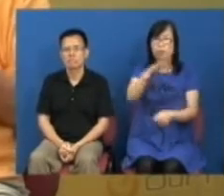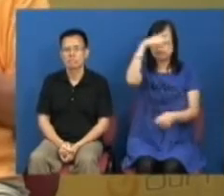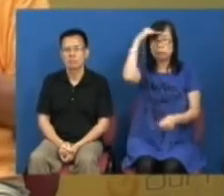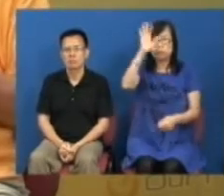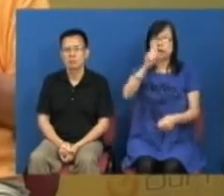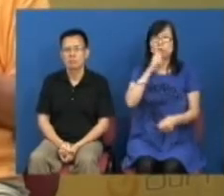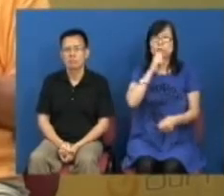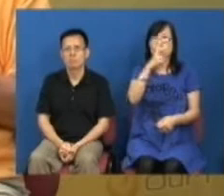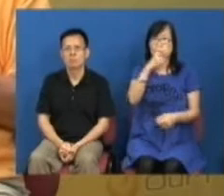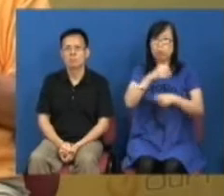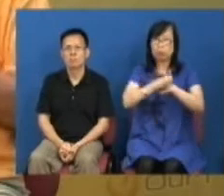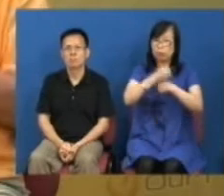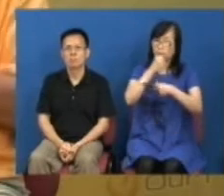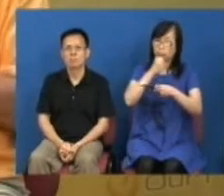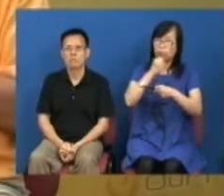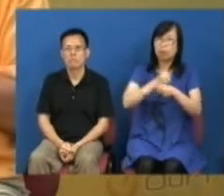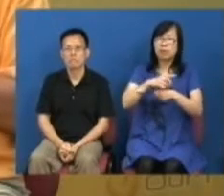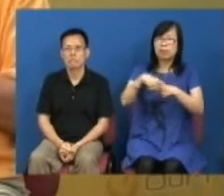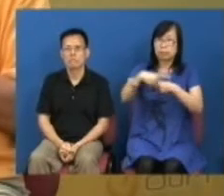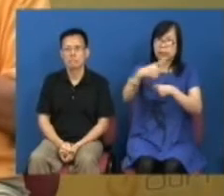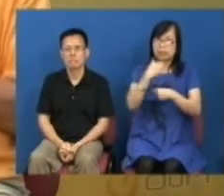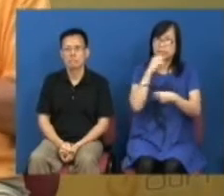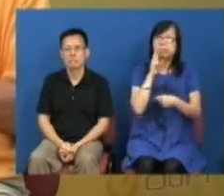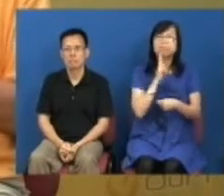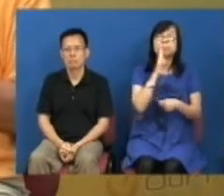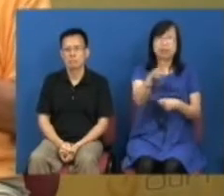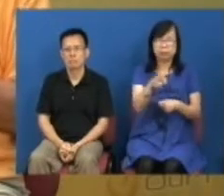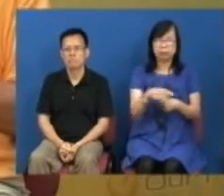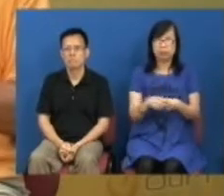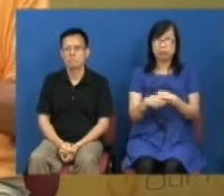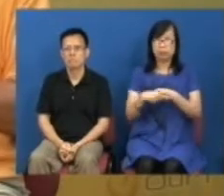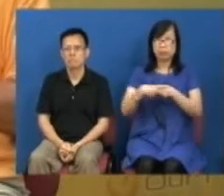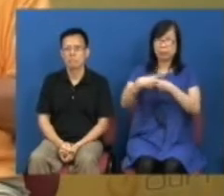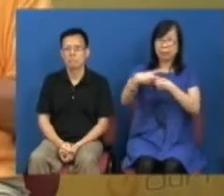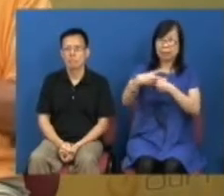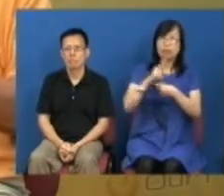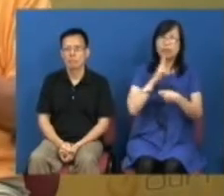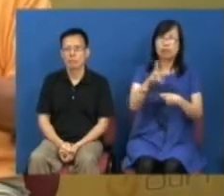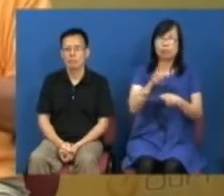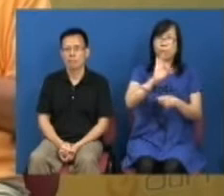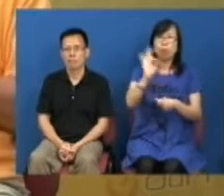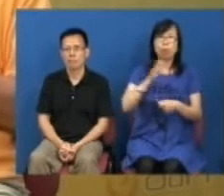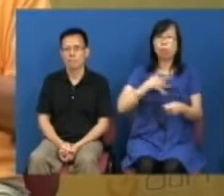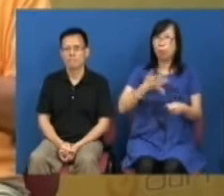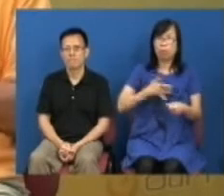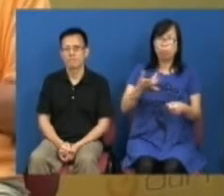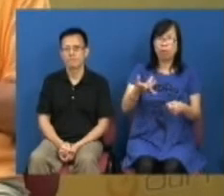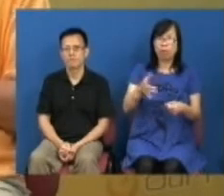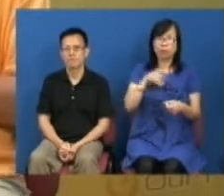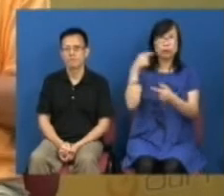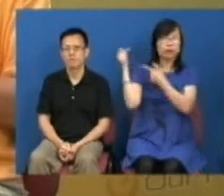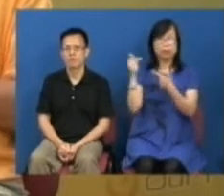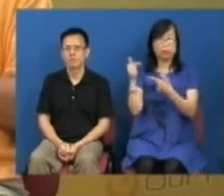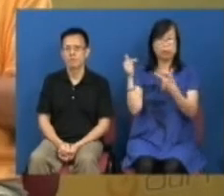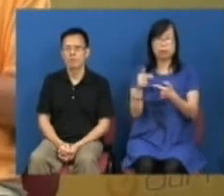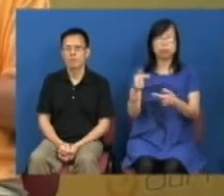可以有两样去做一样就是先警告發出警告信第二呢如果警告无效之后或者他认为你是持续这种